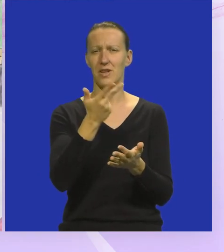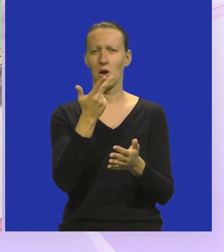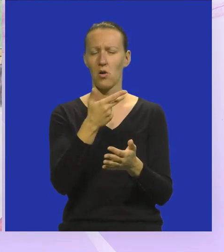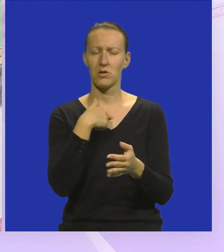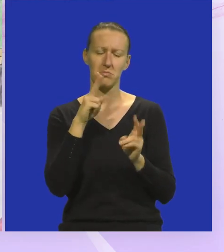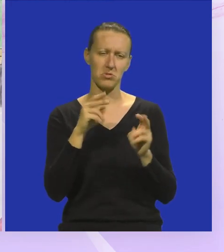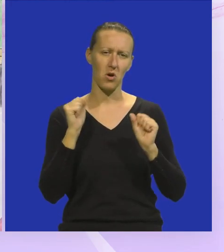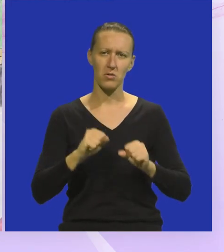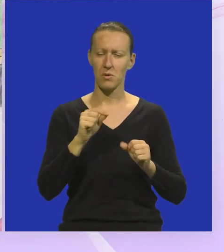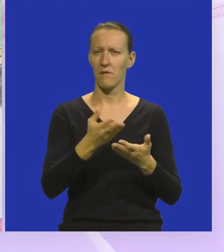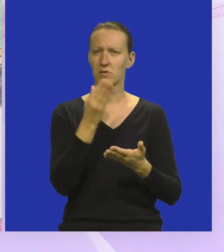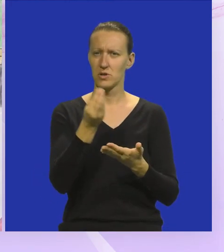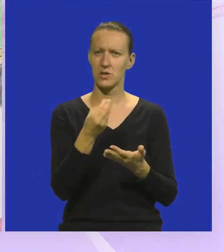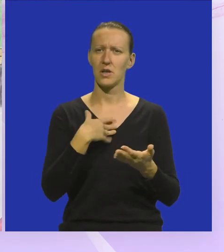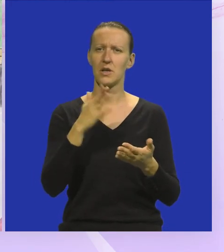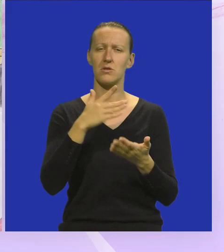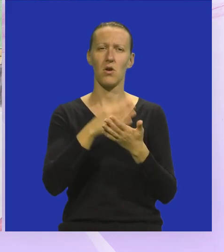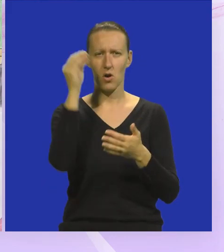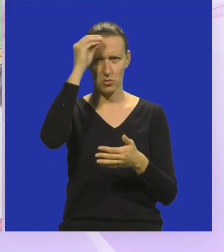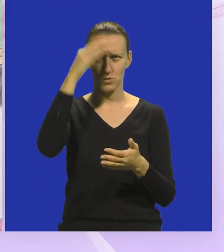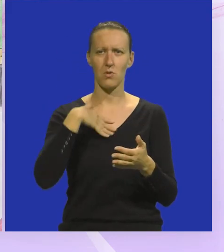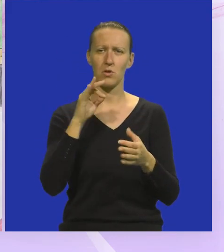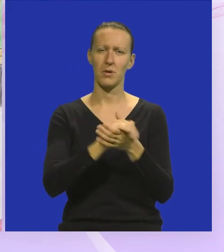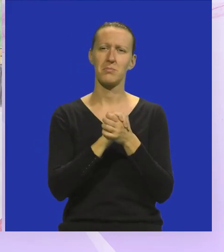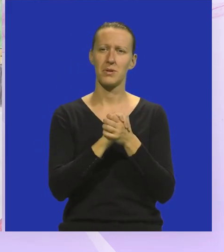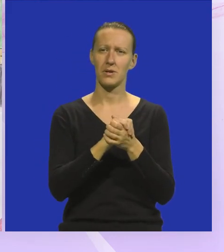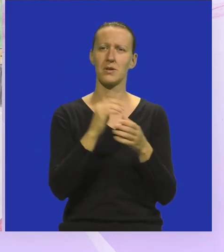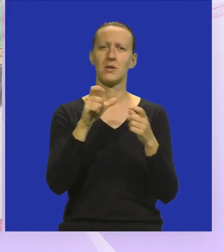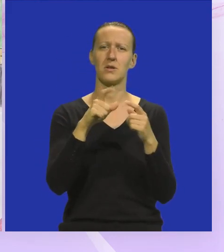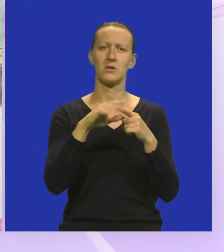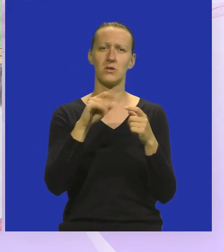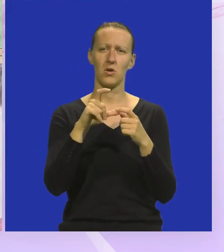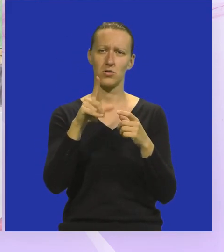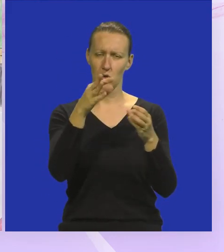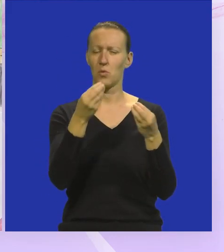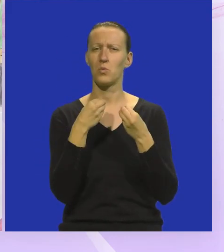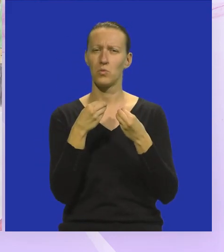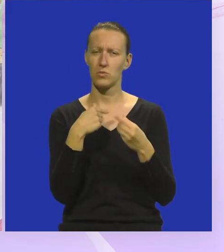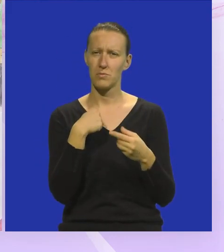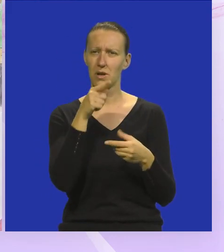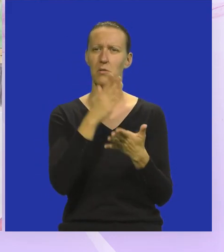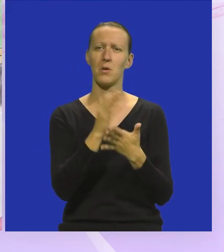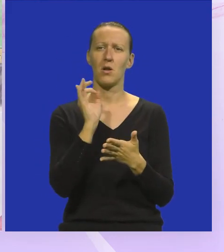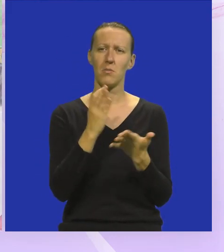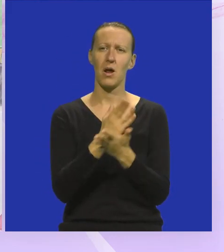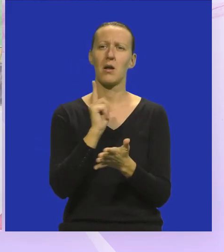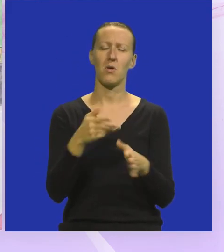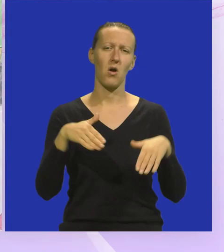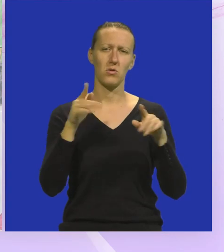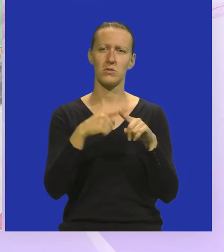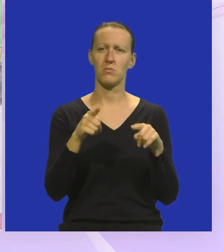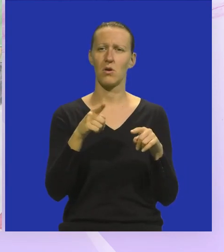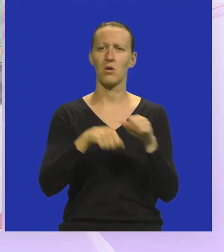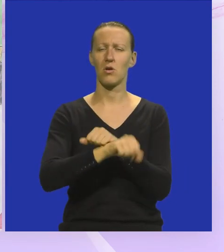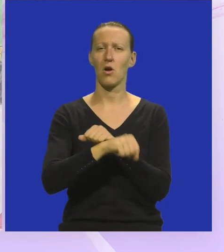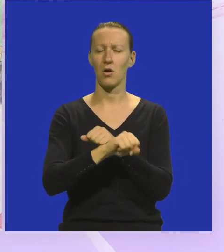tri godine baš tako. Iš sam na akademiju kod mog dobrog prijatelja Đorđe Stošića i tamo je bilo dobro, ali sam morala odustati zbog